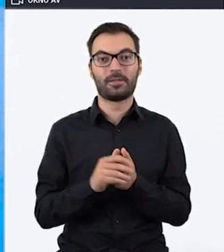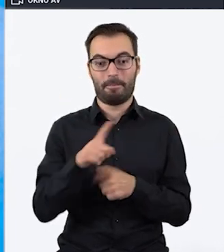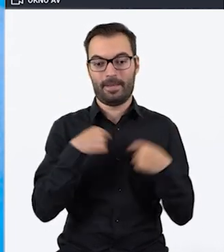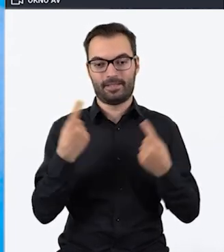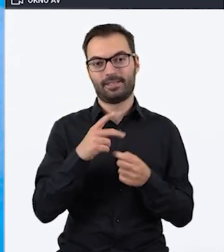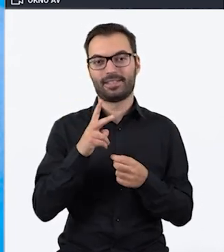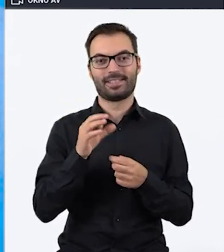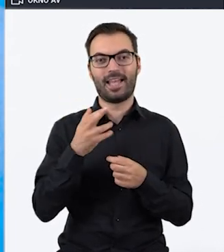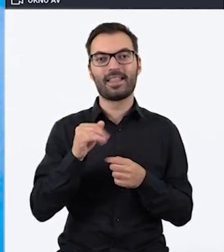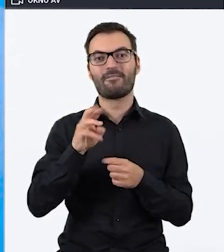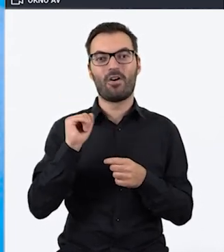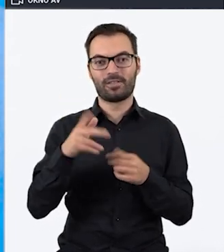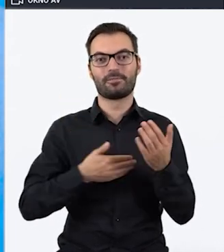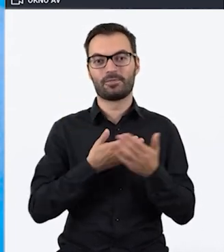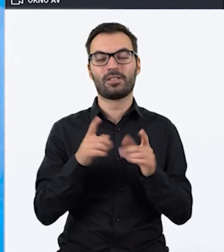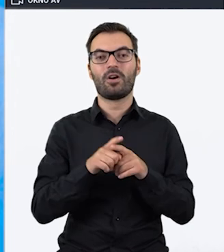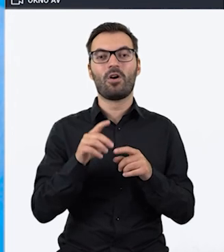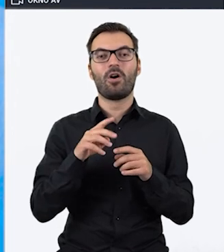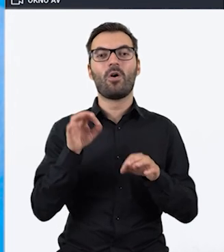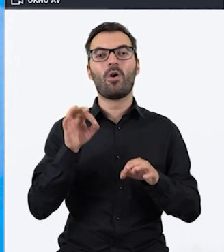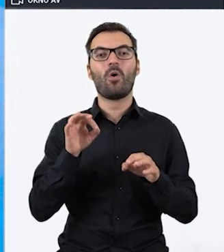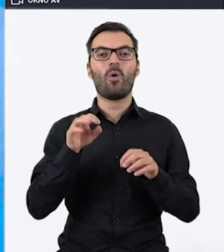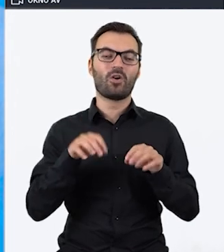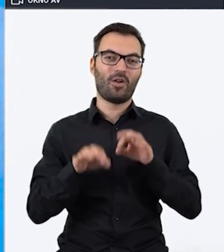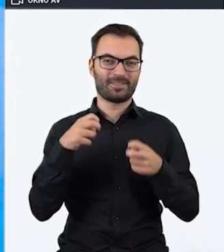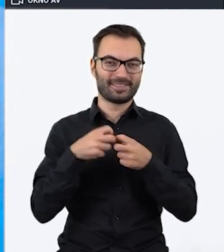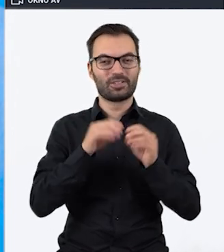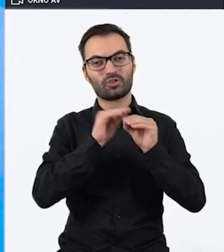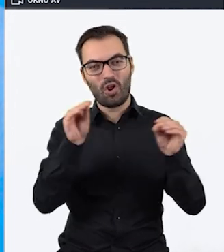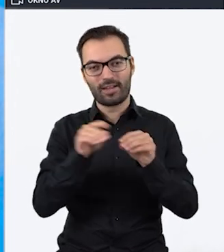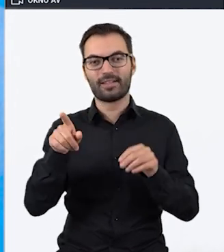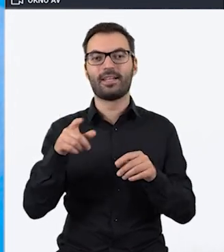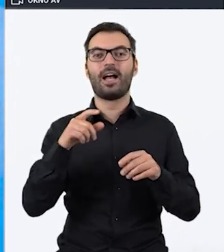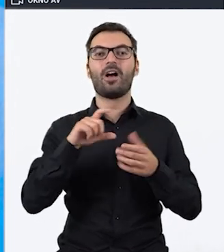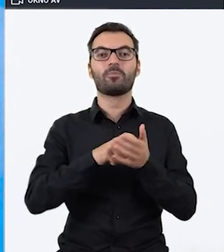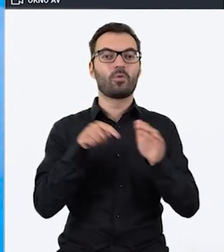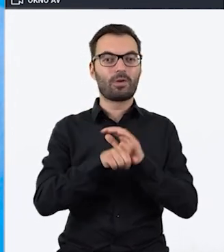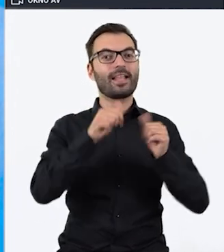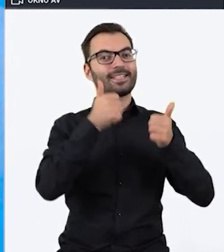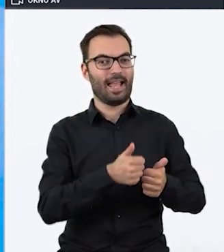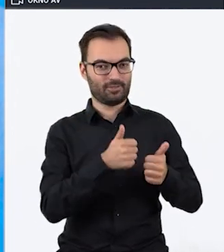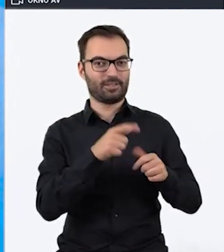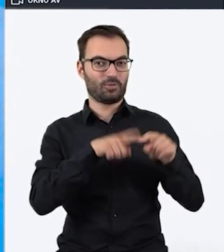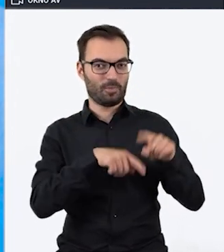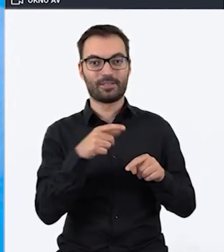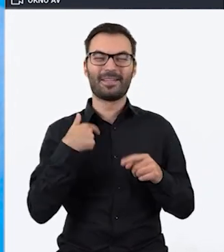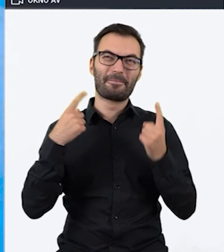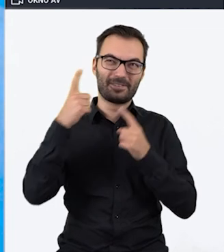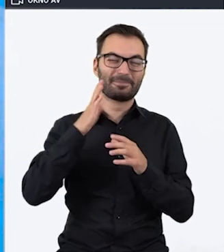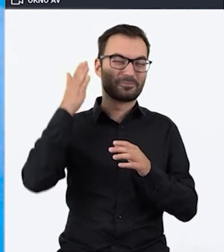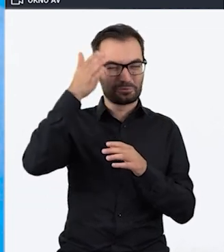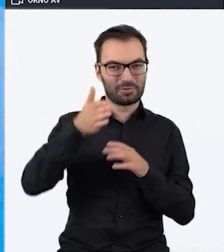jako Ksenia i Wojtek, też webinar z escape roomów tych stacjonarnych, ale to myślę, że kwestia